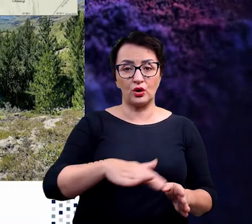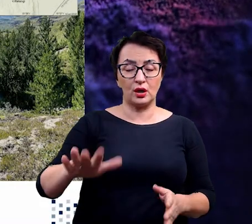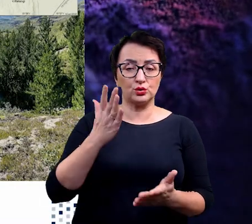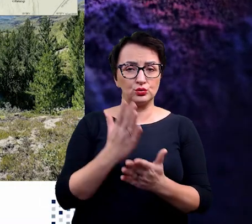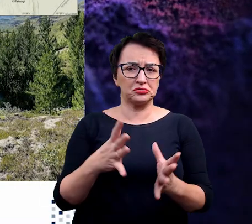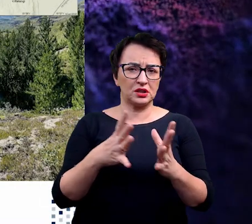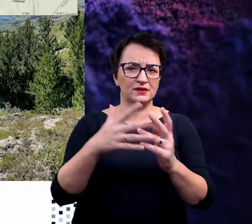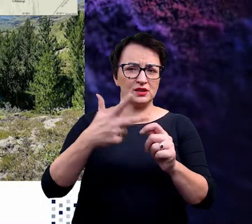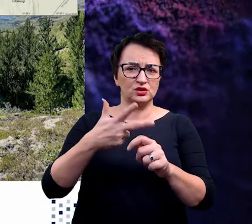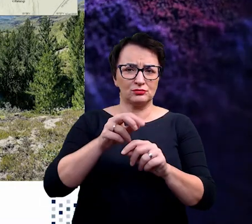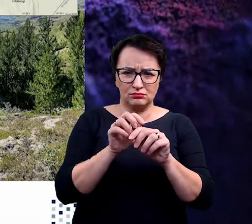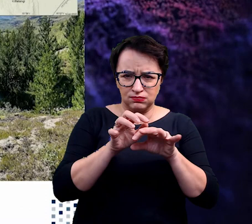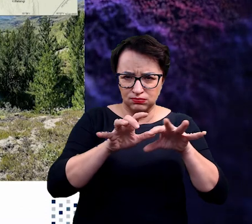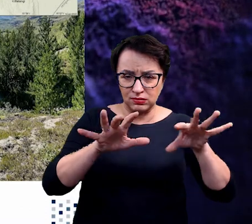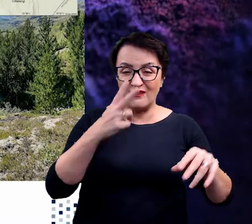lat, widzimy wyraźnie.